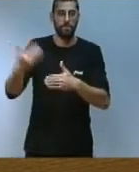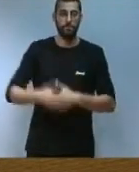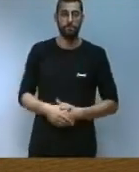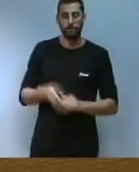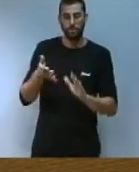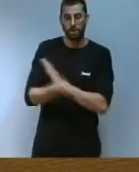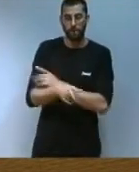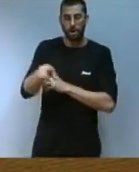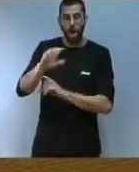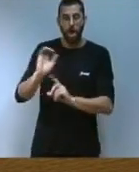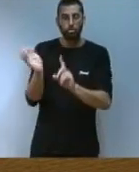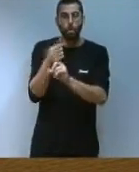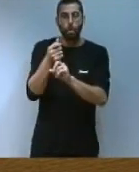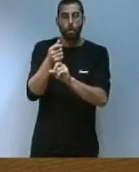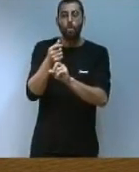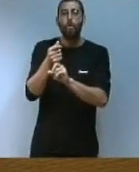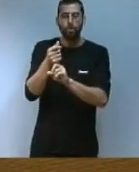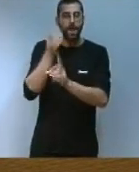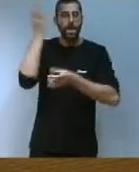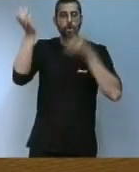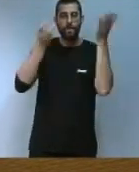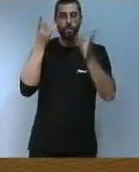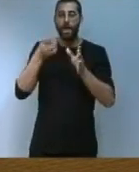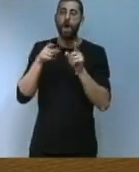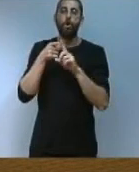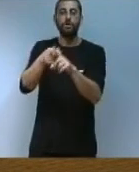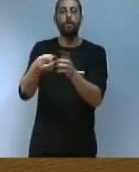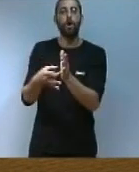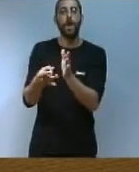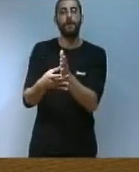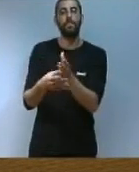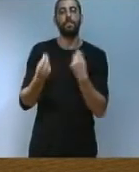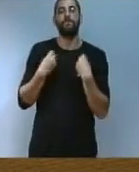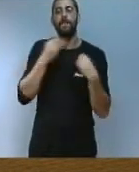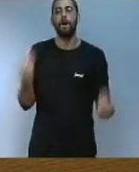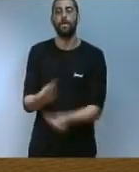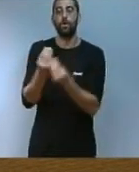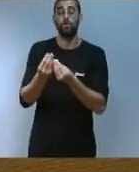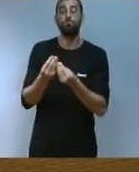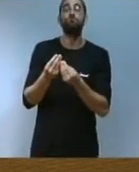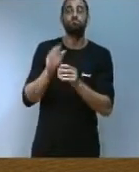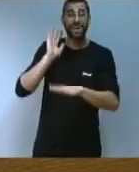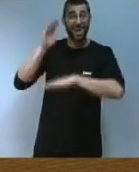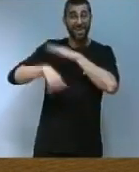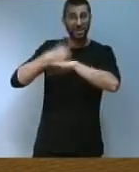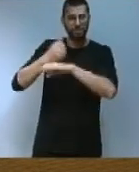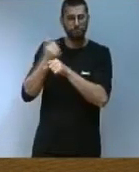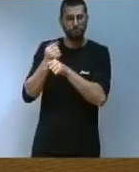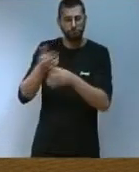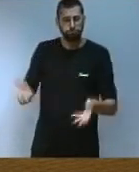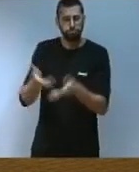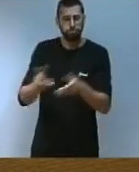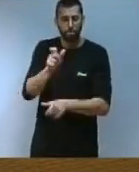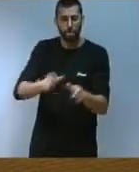innovadores per a millorar la seva qualitat de vida Des de la Generalitat Valenciana continuarem treballant per les persones emprenedores des de